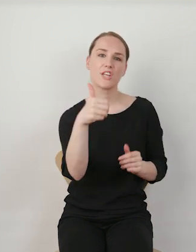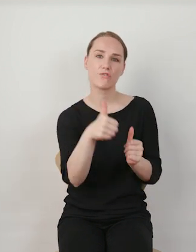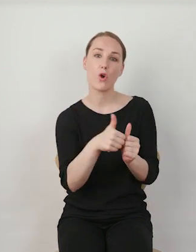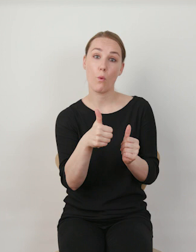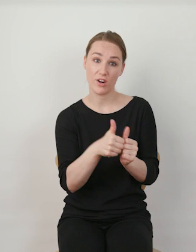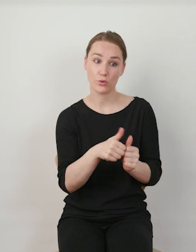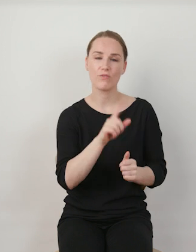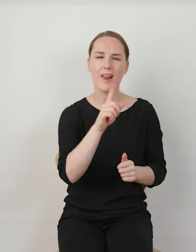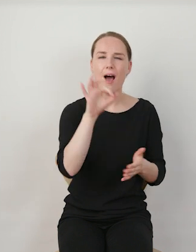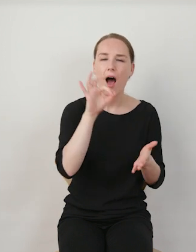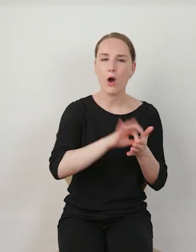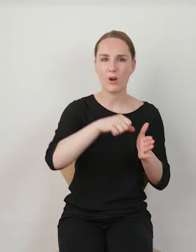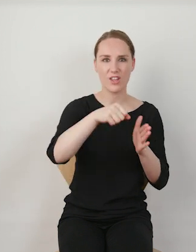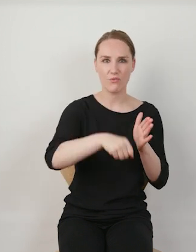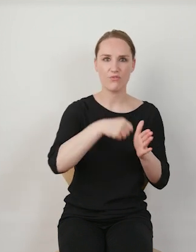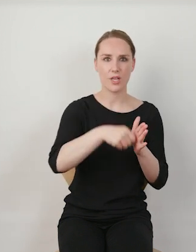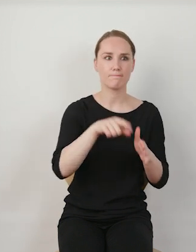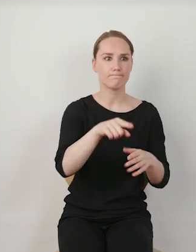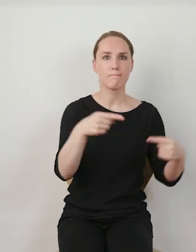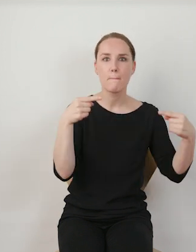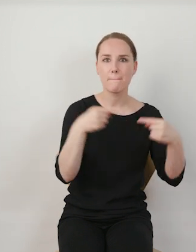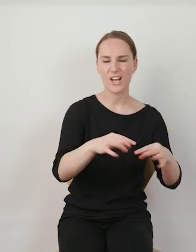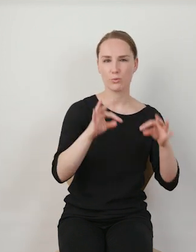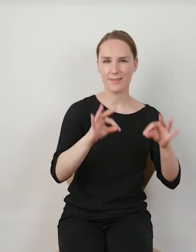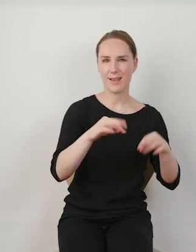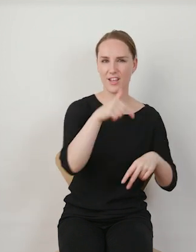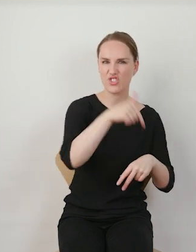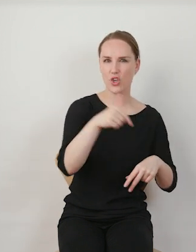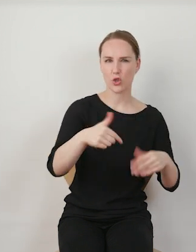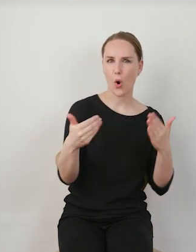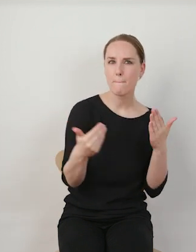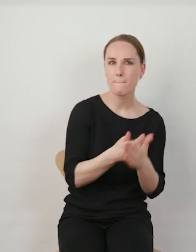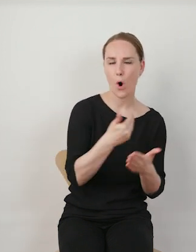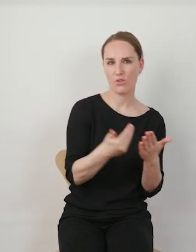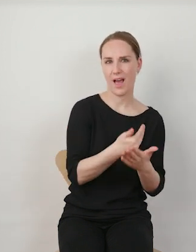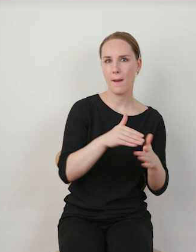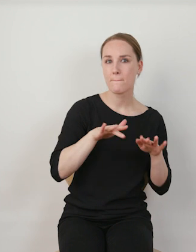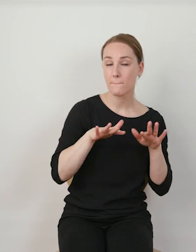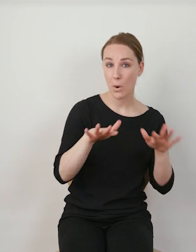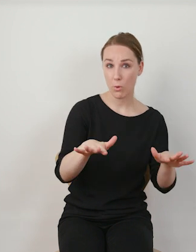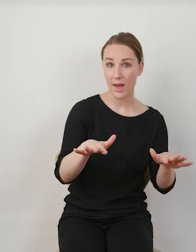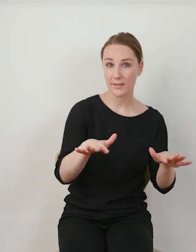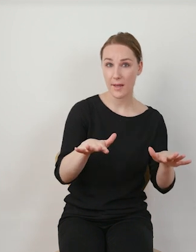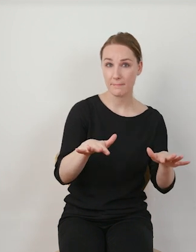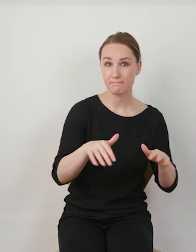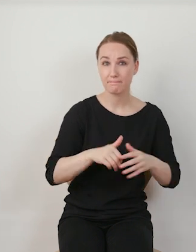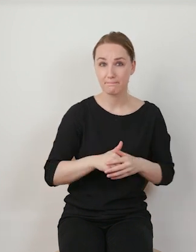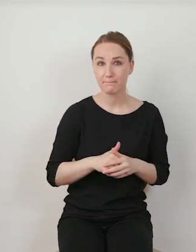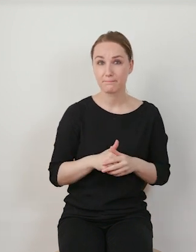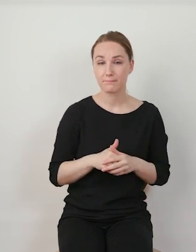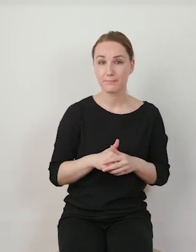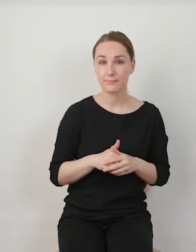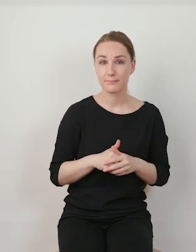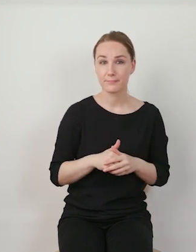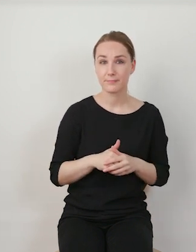ten TikTok idealnie wpisze się w trendy, które są obecnie popularne w serwisie na